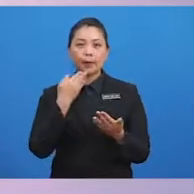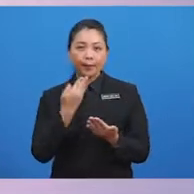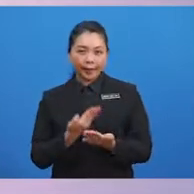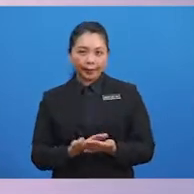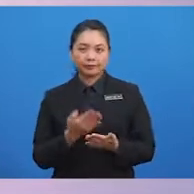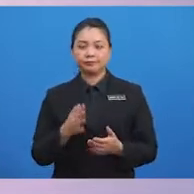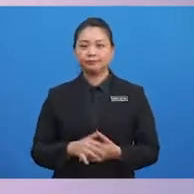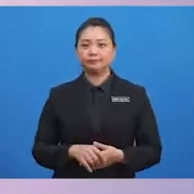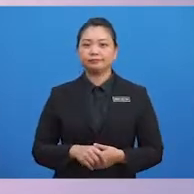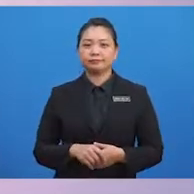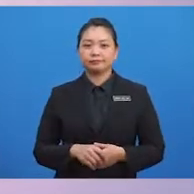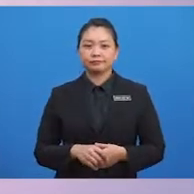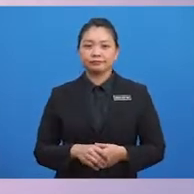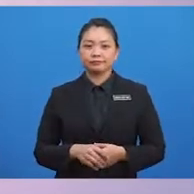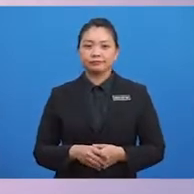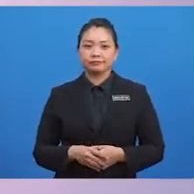baik.